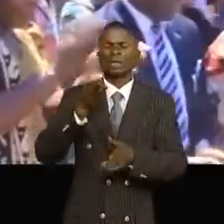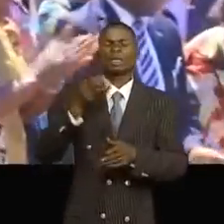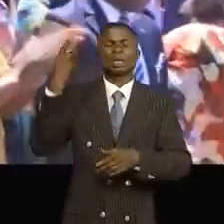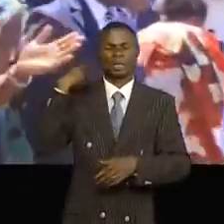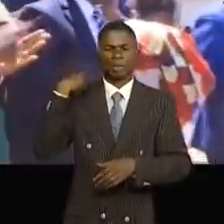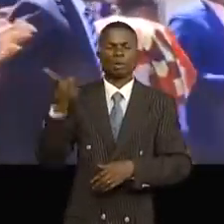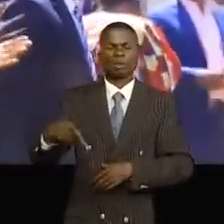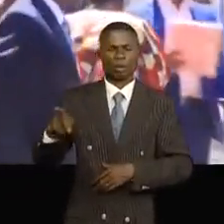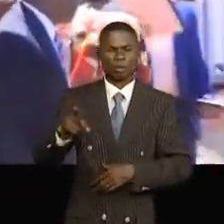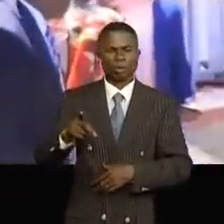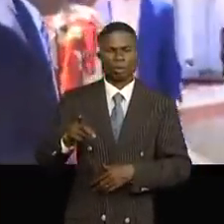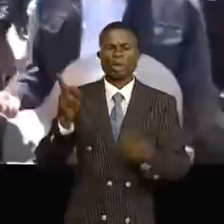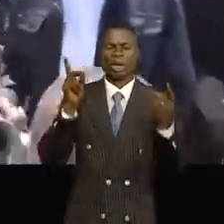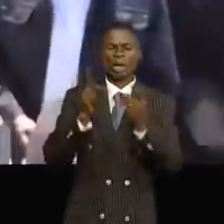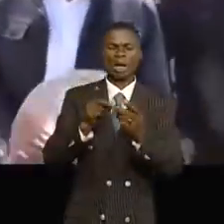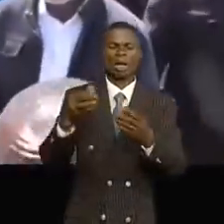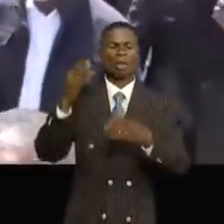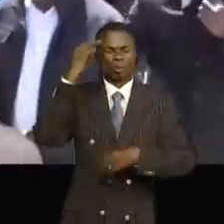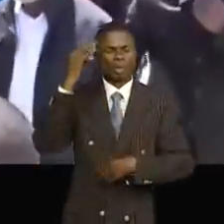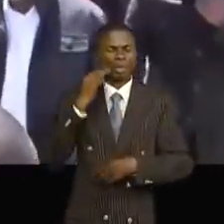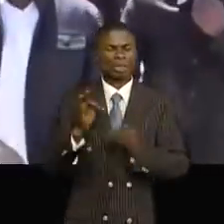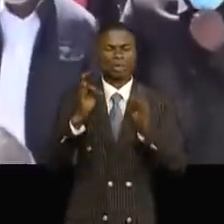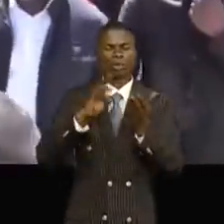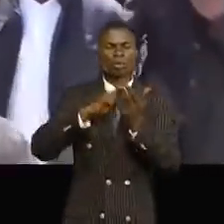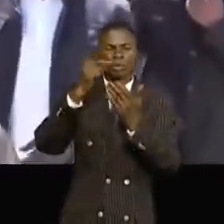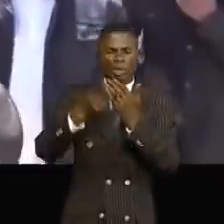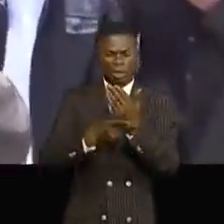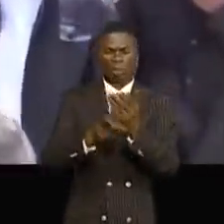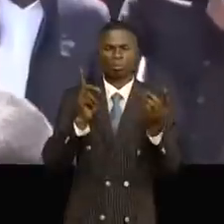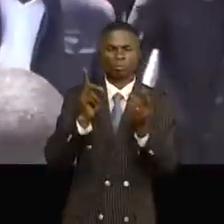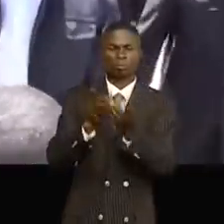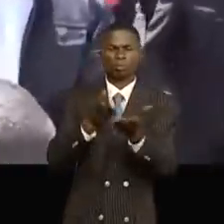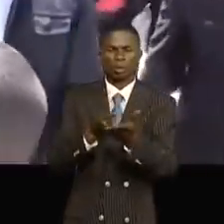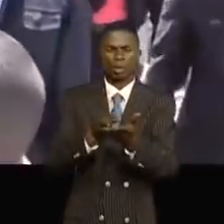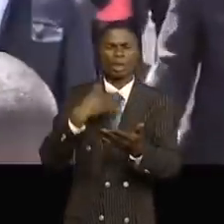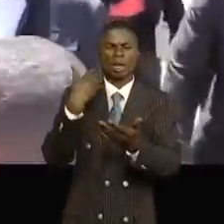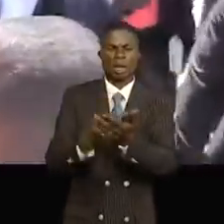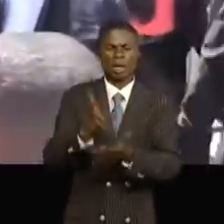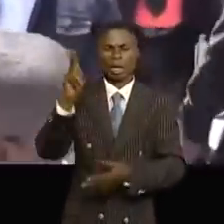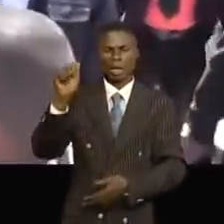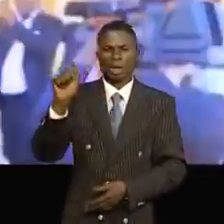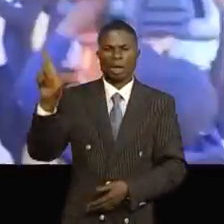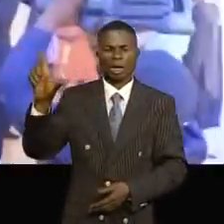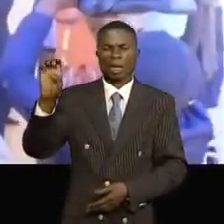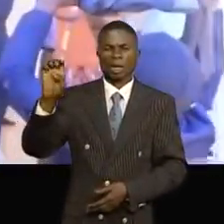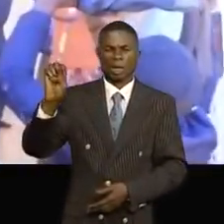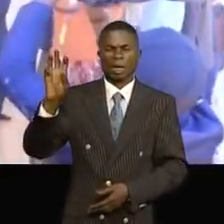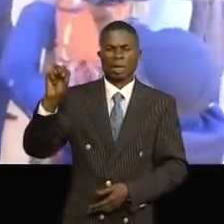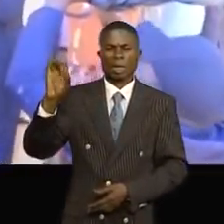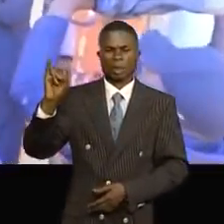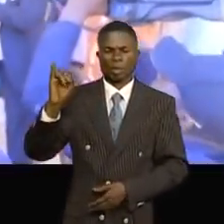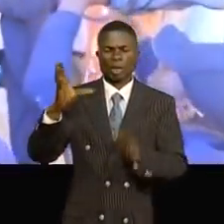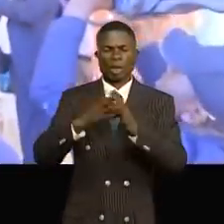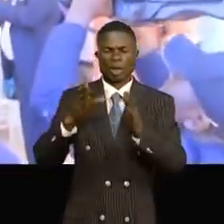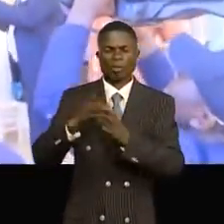'empressent pour rencontrer le tout nouveau ministre national du plan, l'honorable Christian Mondeau, arrivé à Calémy ce même jeudi avec l'honorable Gabriel